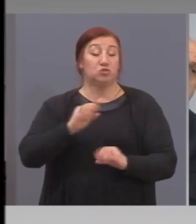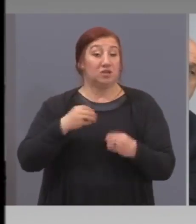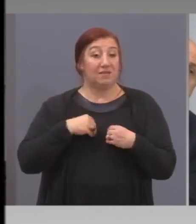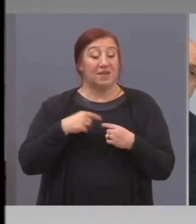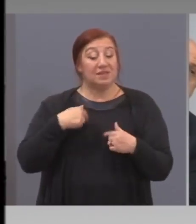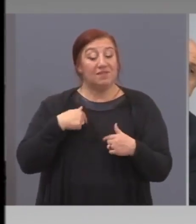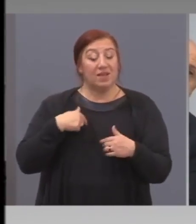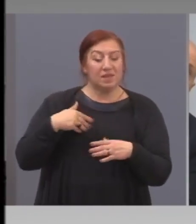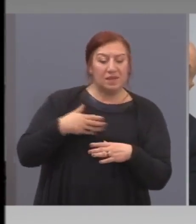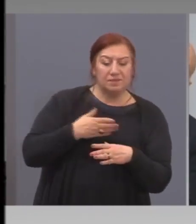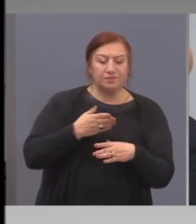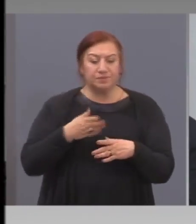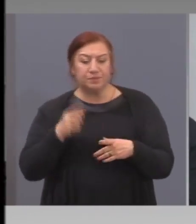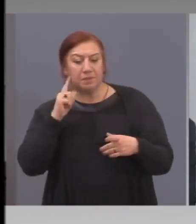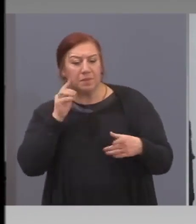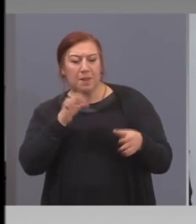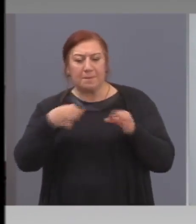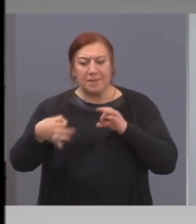непрекъснато